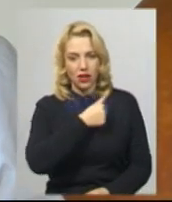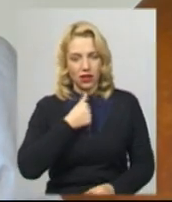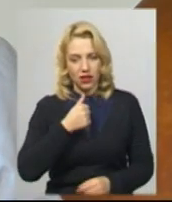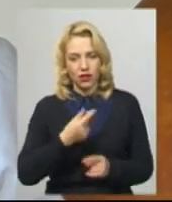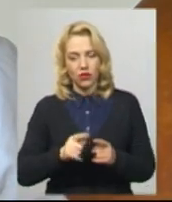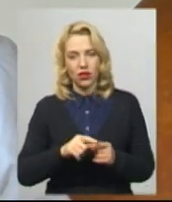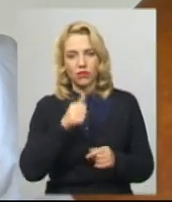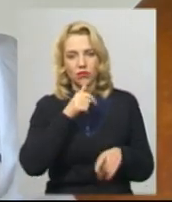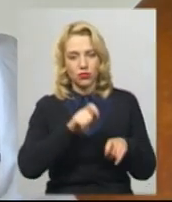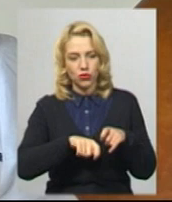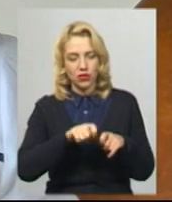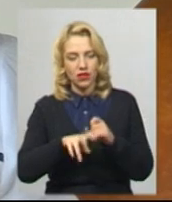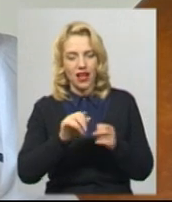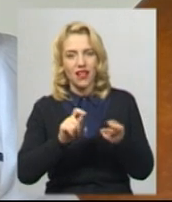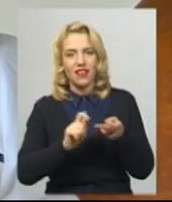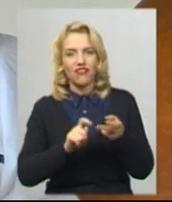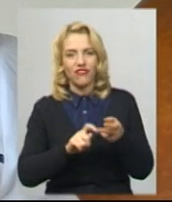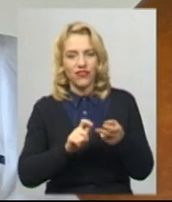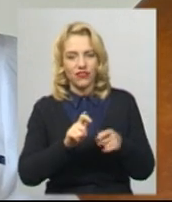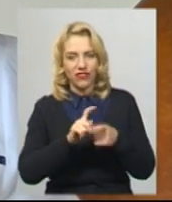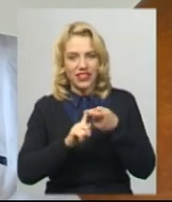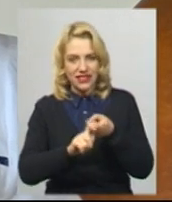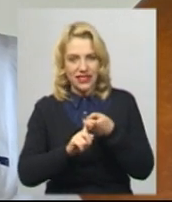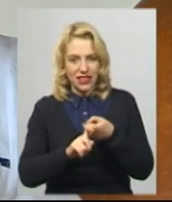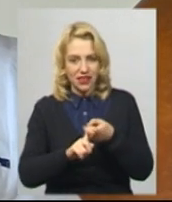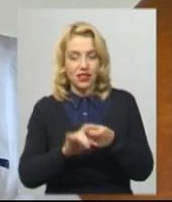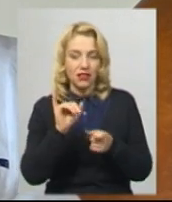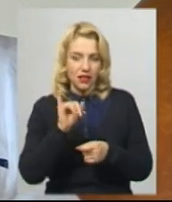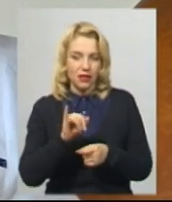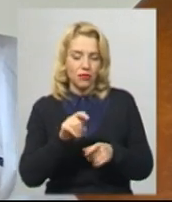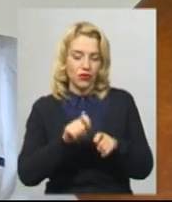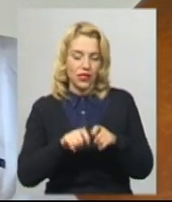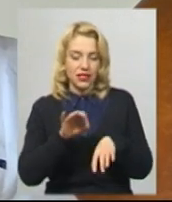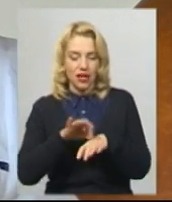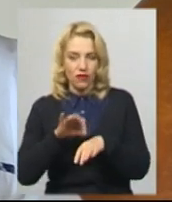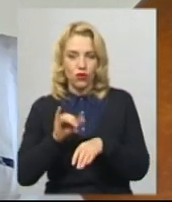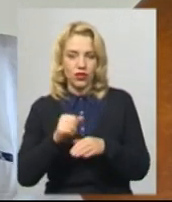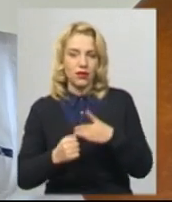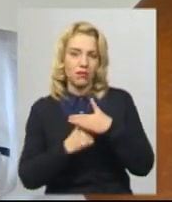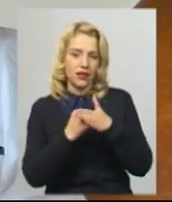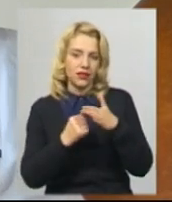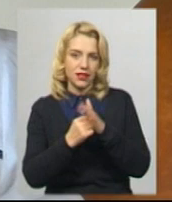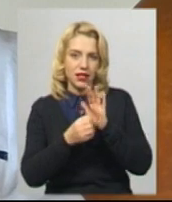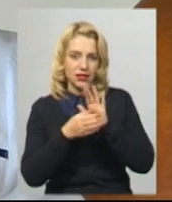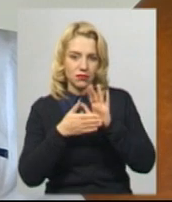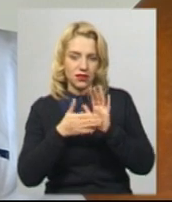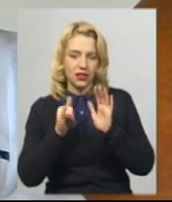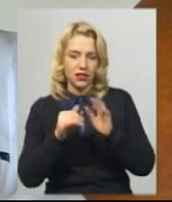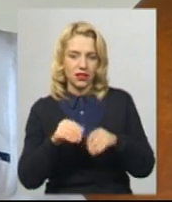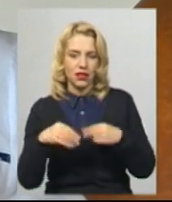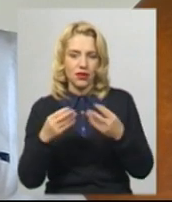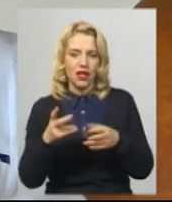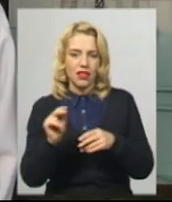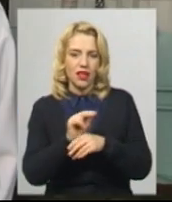тобто на інфекційні перевіряється захворювання, іде по базі потім, і видаємо на